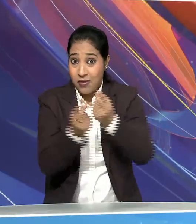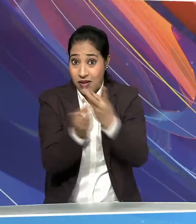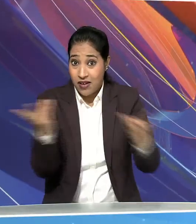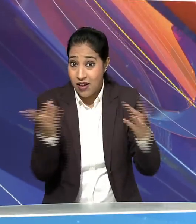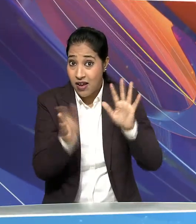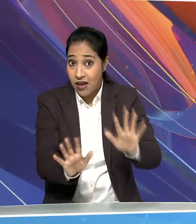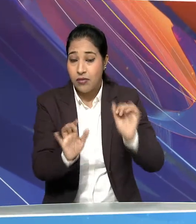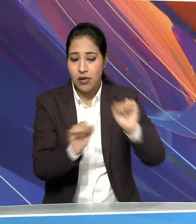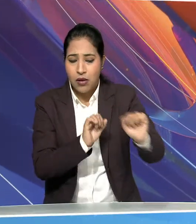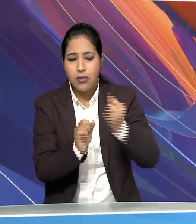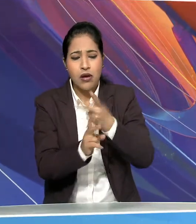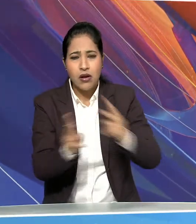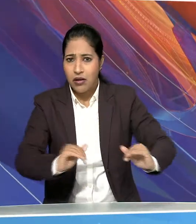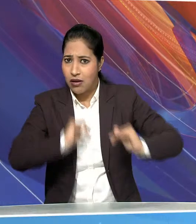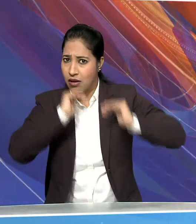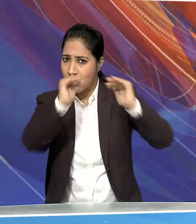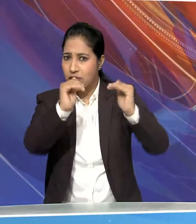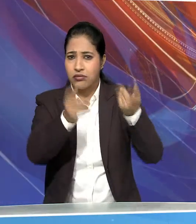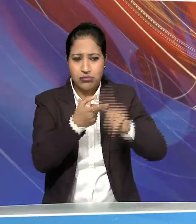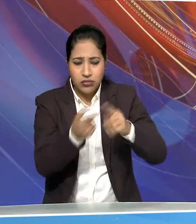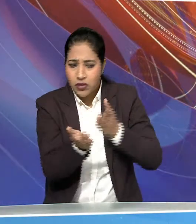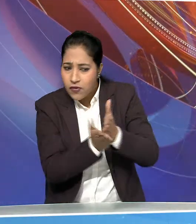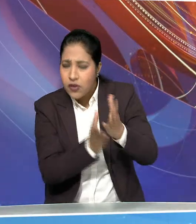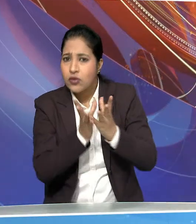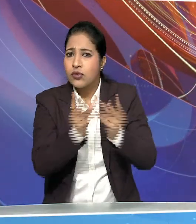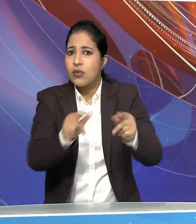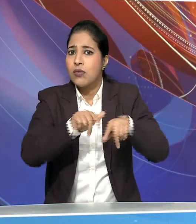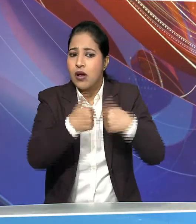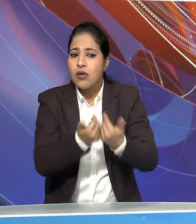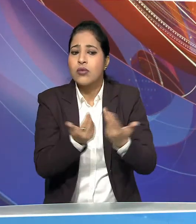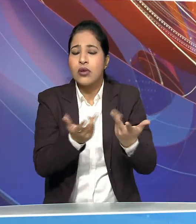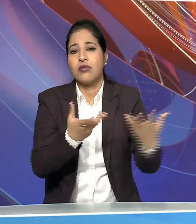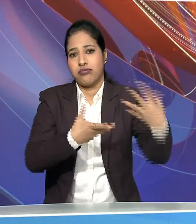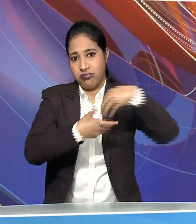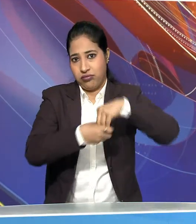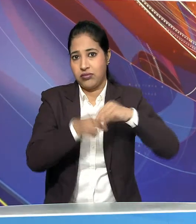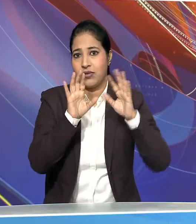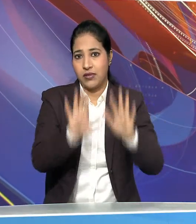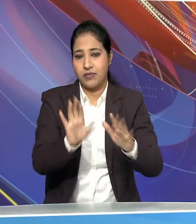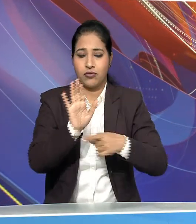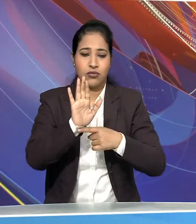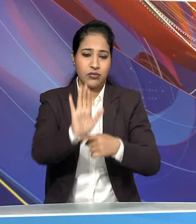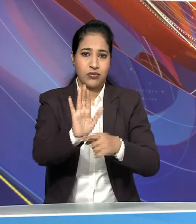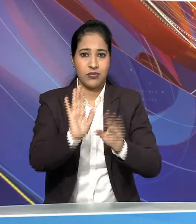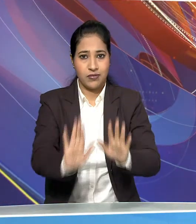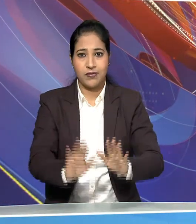प्रदेश वोद्वारा अपनाए गये सरवश्येश्ट तरीकों को सम्मेधन में दर्शाय